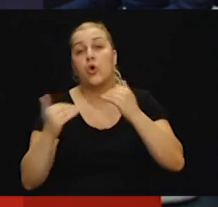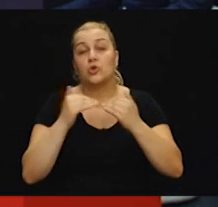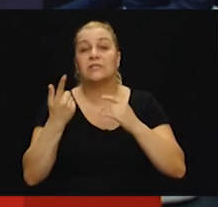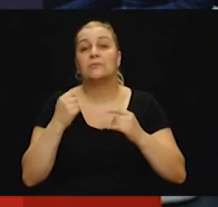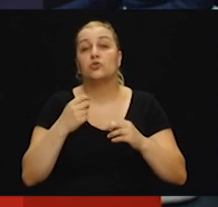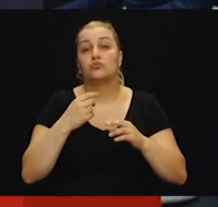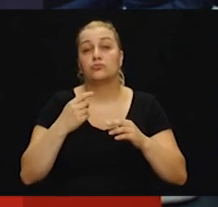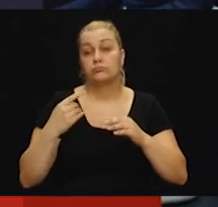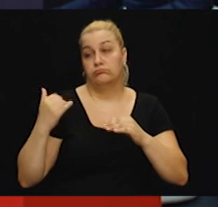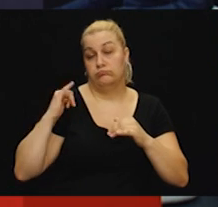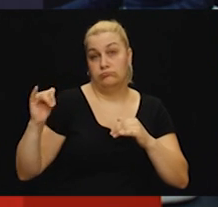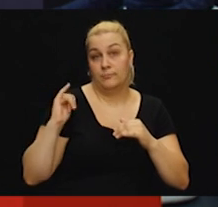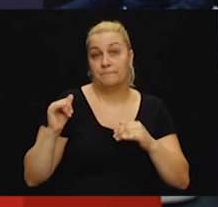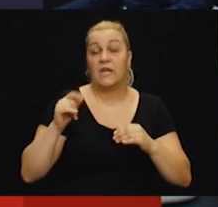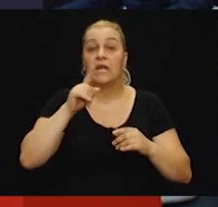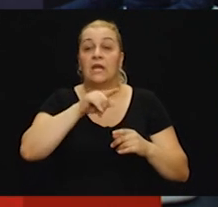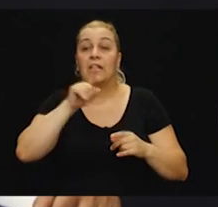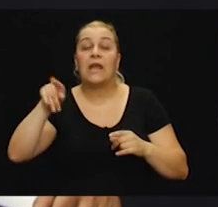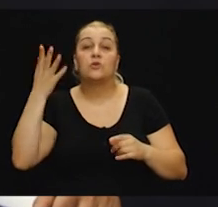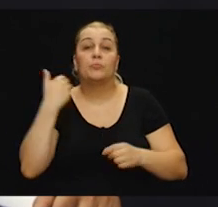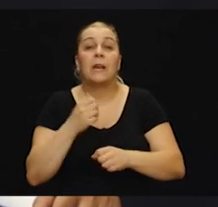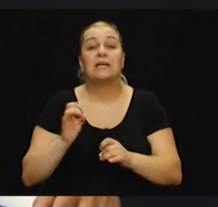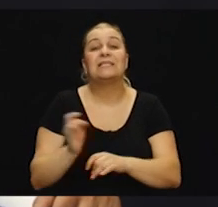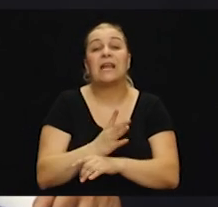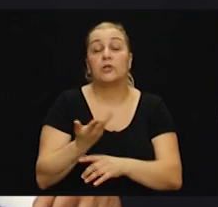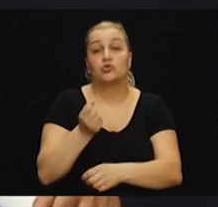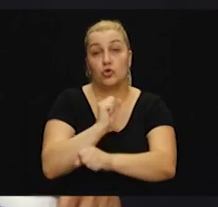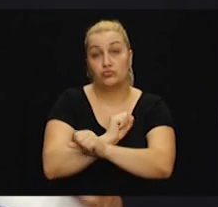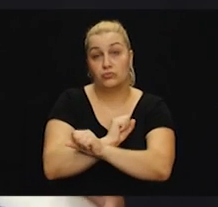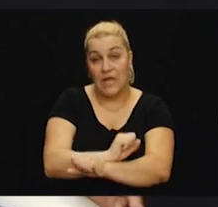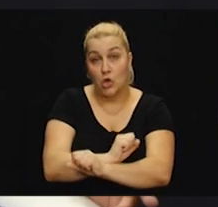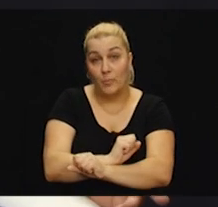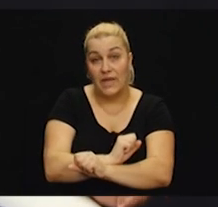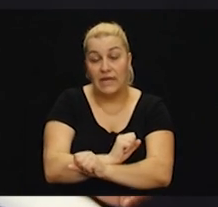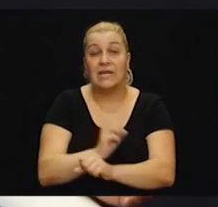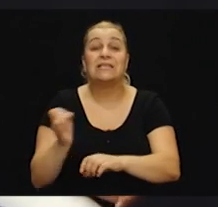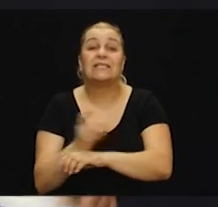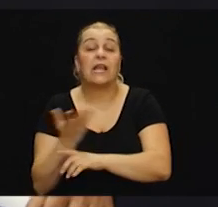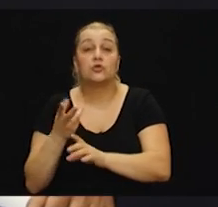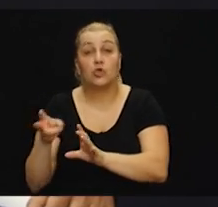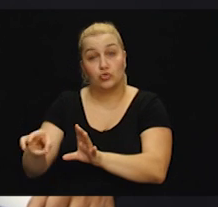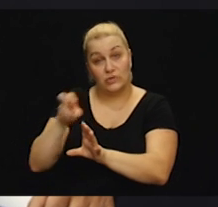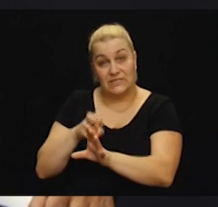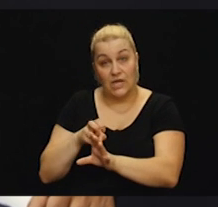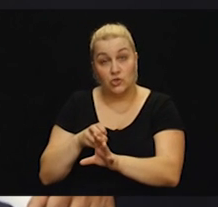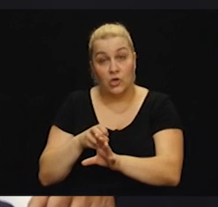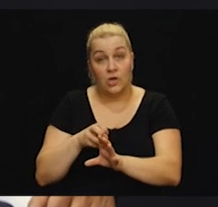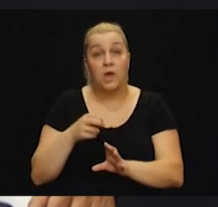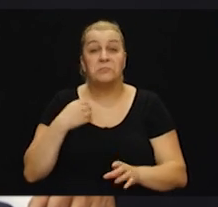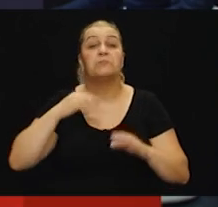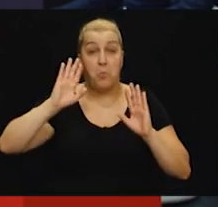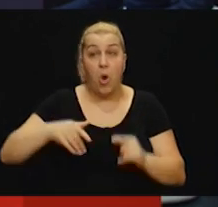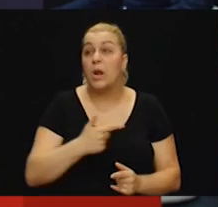neki su bili sretni jer su zarobljeni. Ovi Hrvati, sretni jer su se izvukli. Mogli i pobiti sve, nije